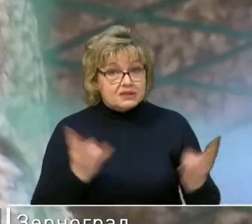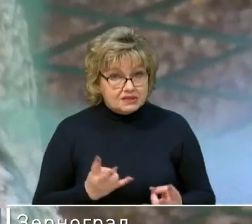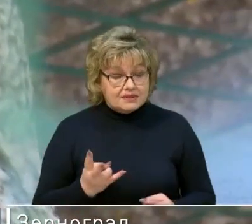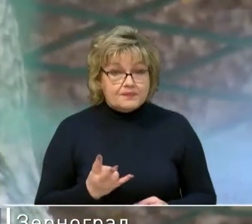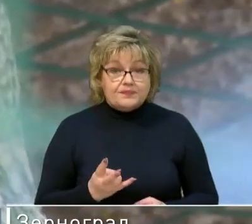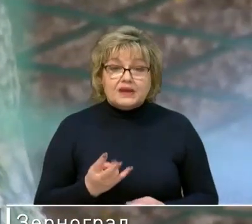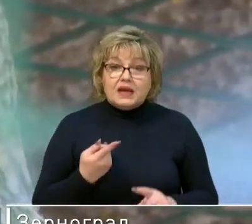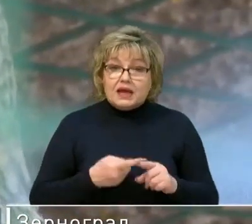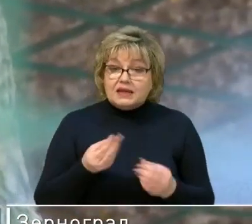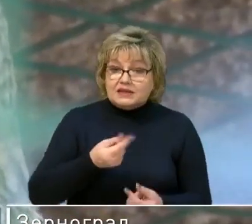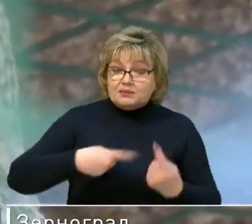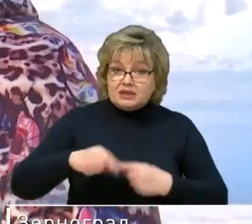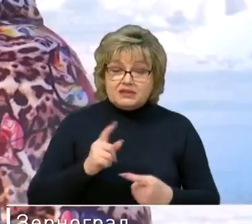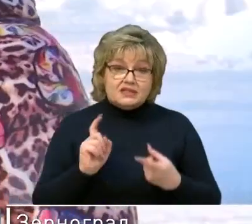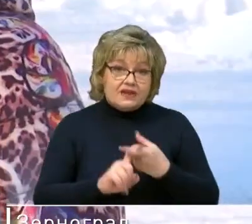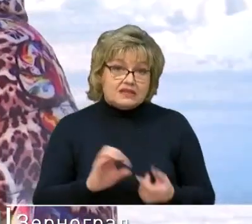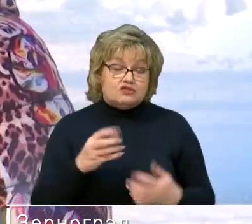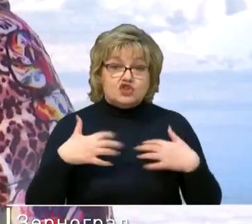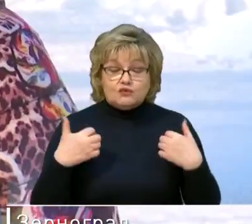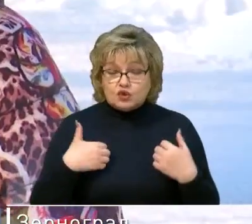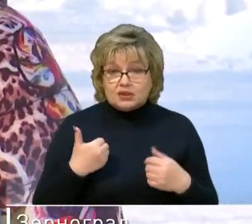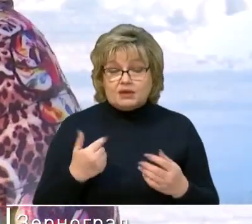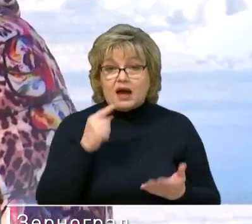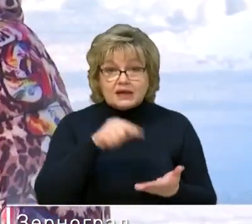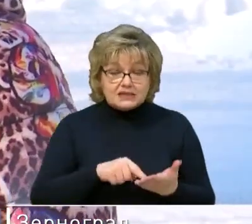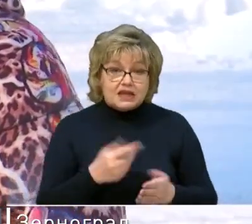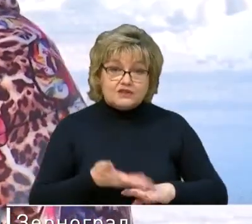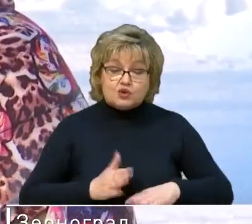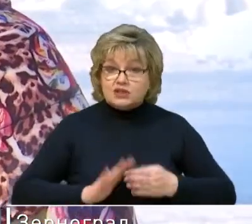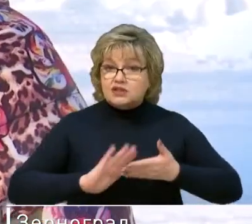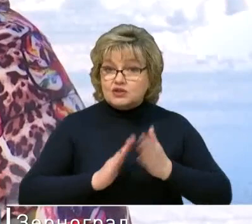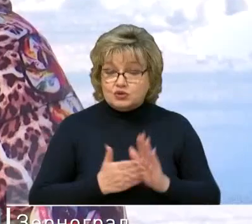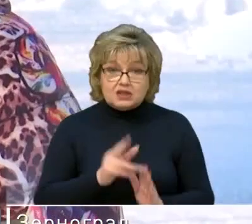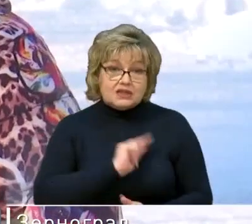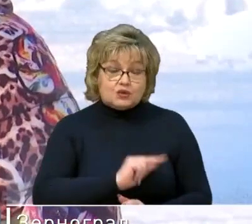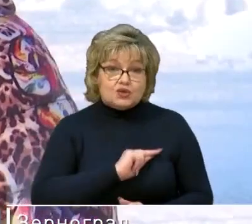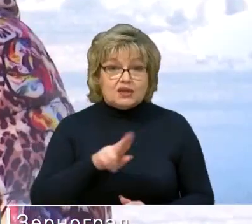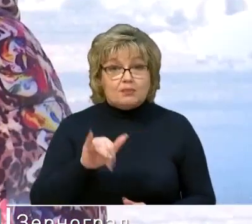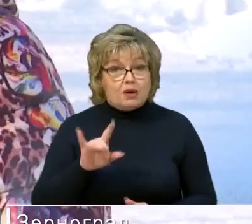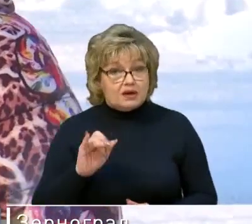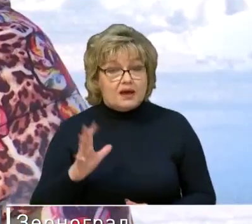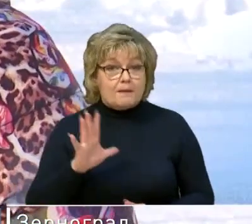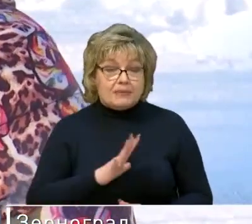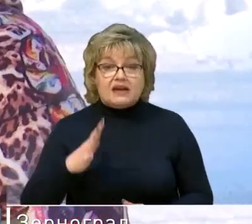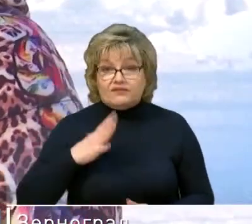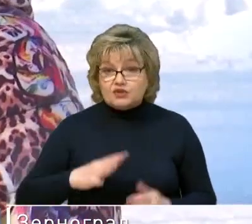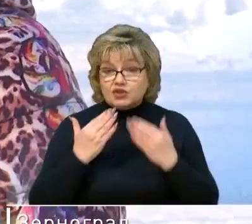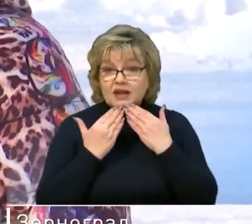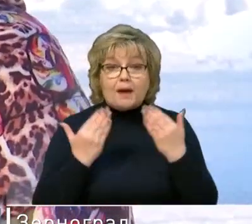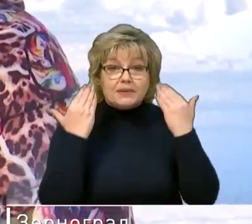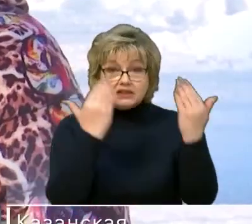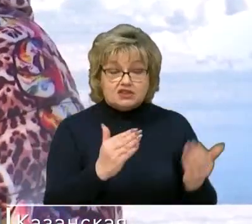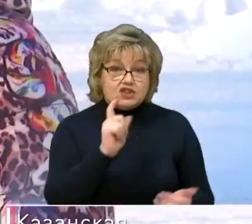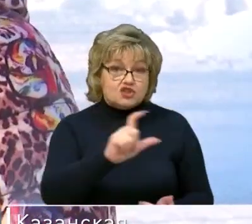чей бизнес связан с животными, оказались в крайне затруднительной ситуации. Сотрудники парка птиц «Малинки» были вынуждены обратиться